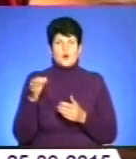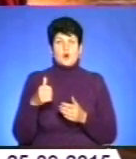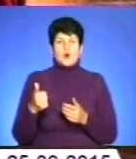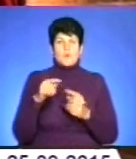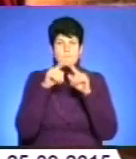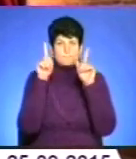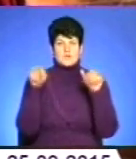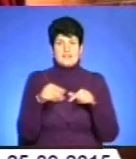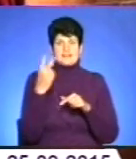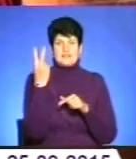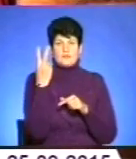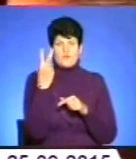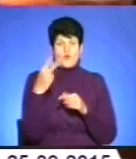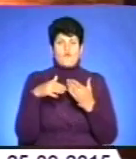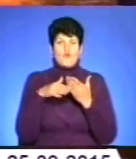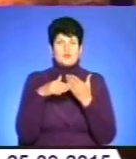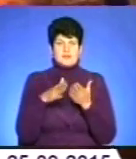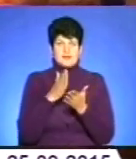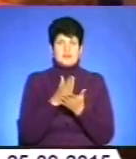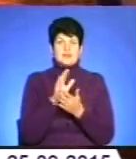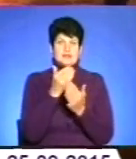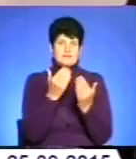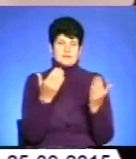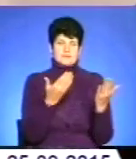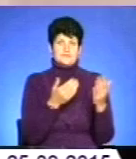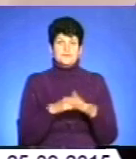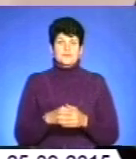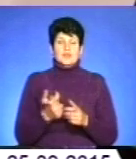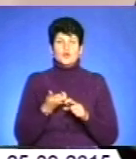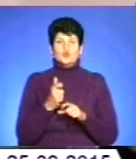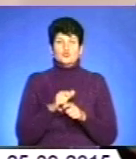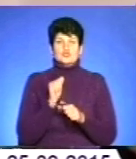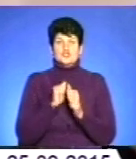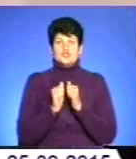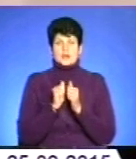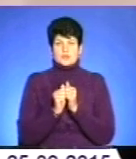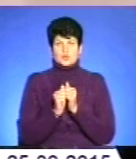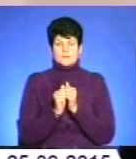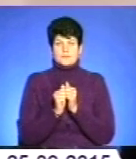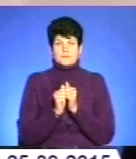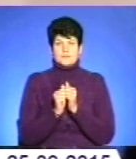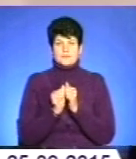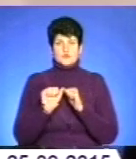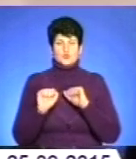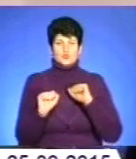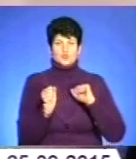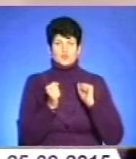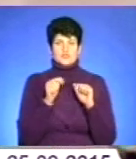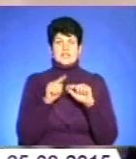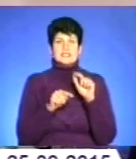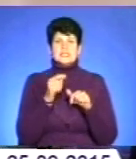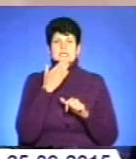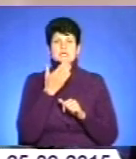логістичного центру представлені на фотовиставці. Дуже часто друзі, рідні